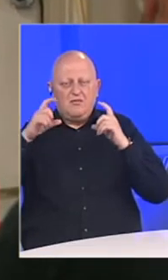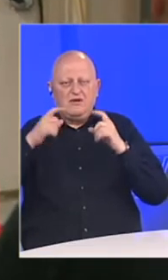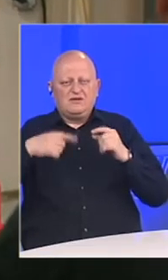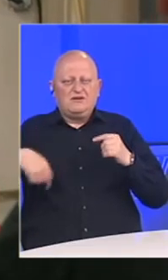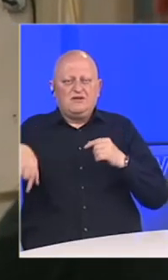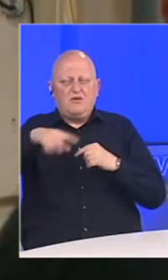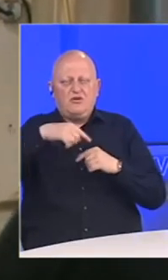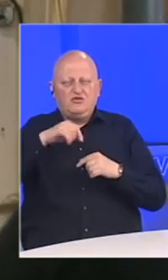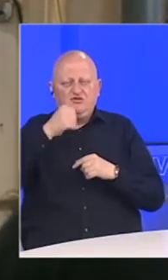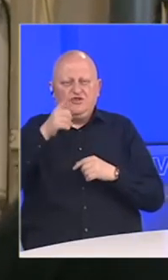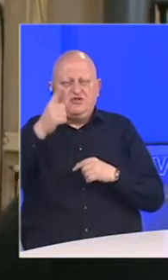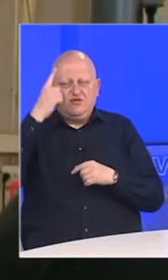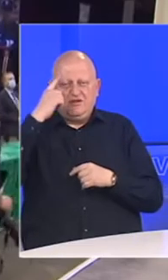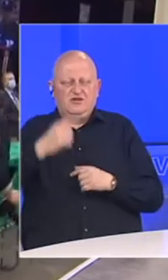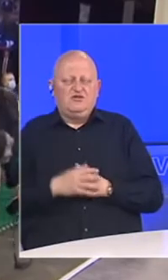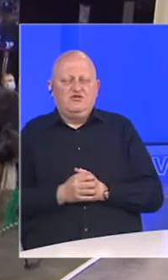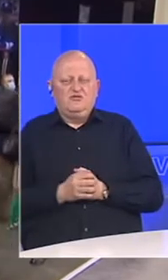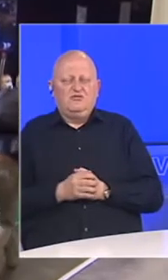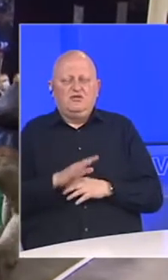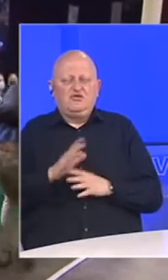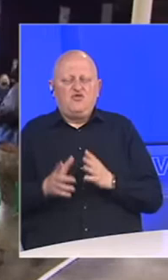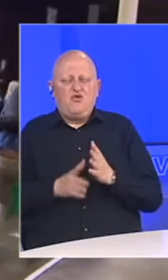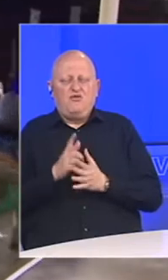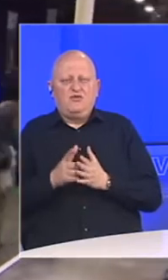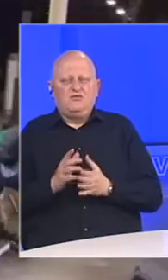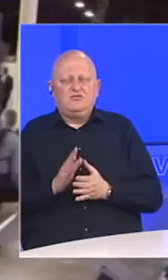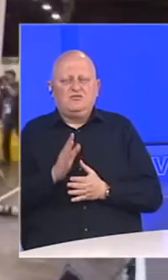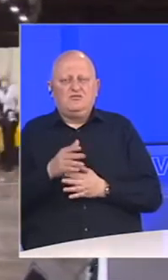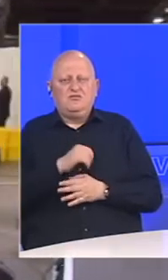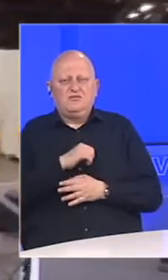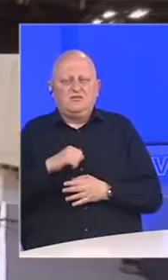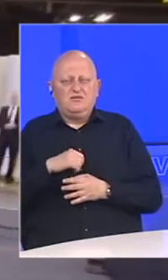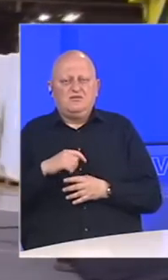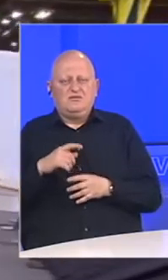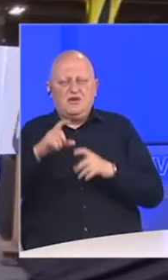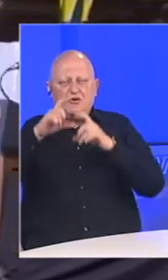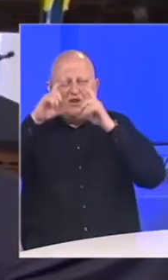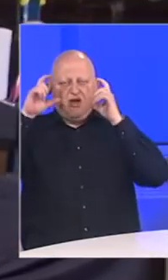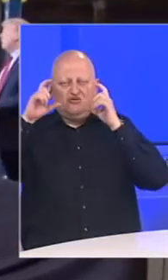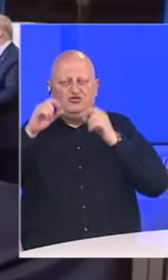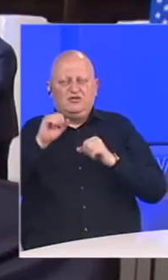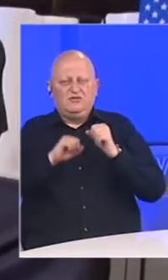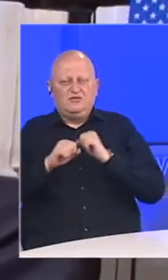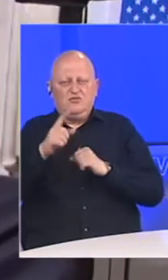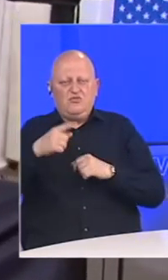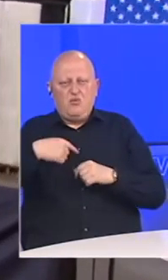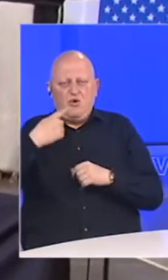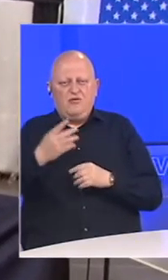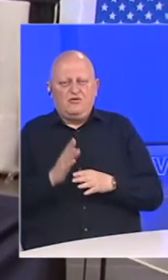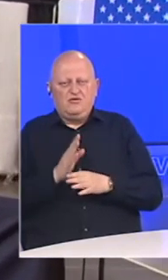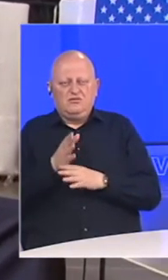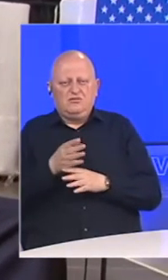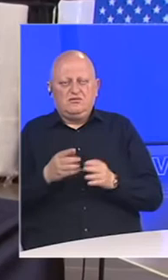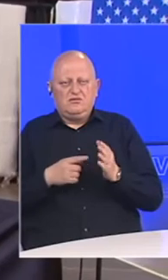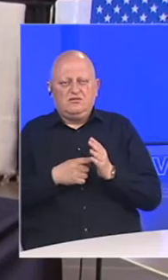okruženjem, šta god to značilo. Sve vrijeme je tokom posjete nosio samo zaštitne naočale. U govoru tokom posjete